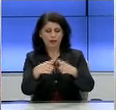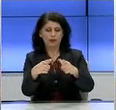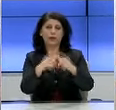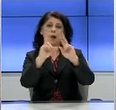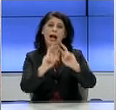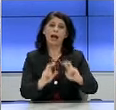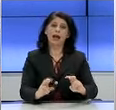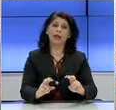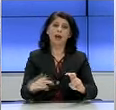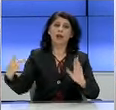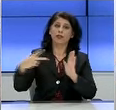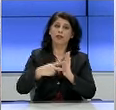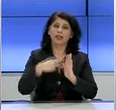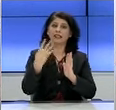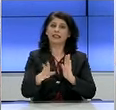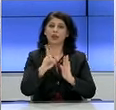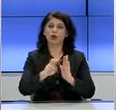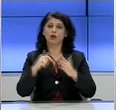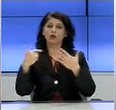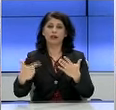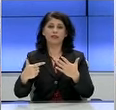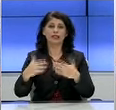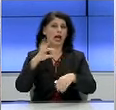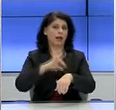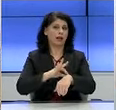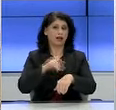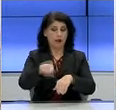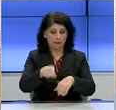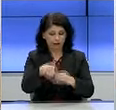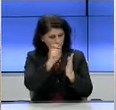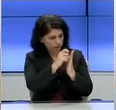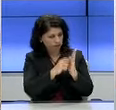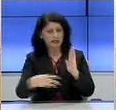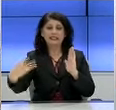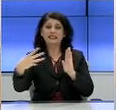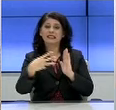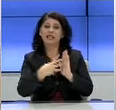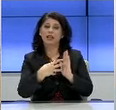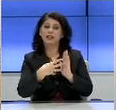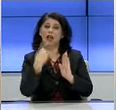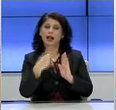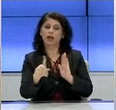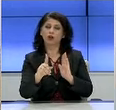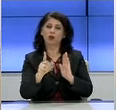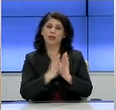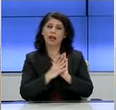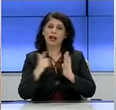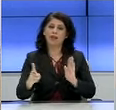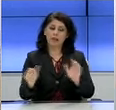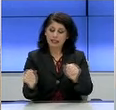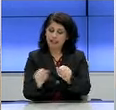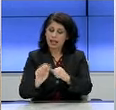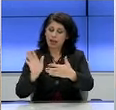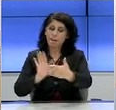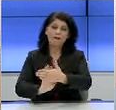2.427 κρούσματα, από την ηχρηλάτηση των οποίων προέκυψαν 4.117 στενές επαφές.